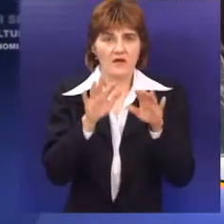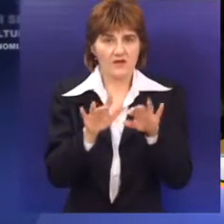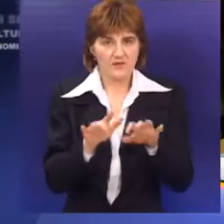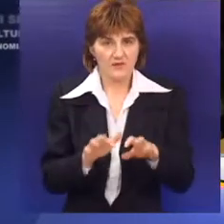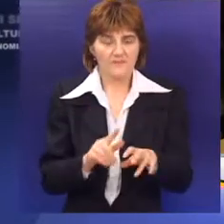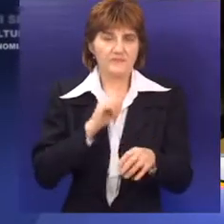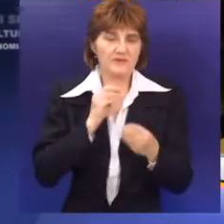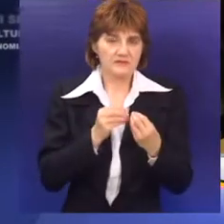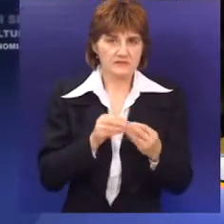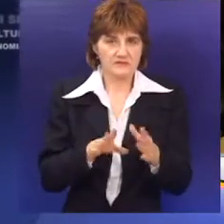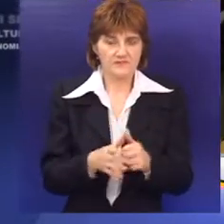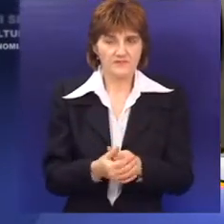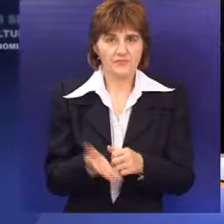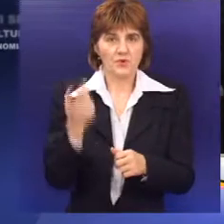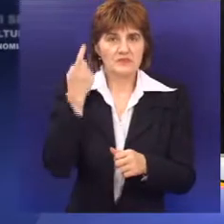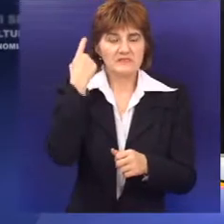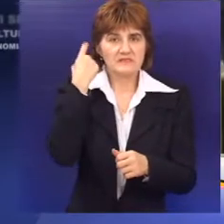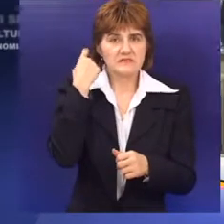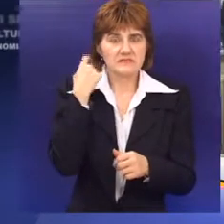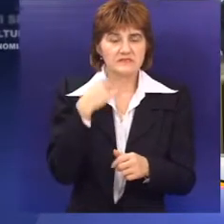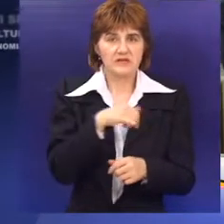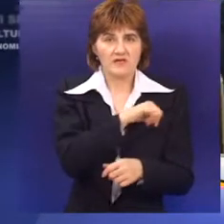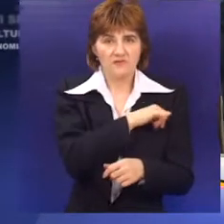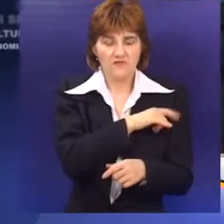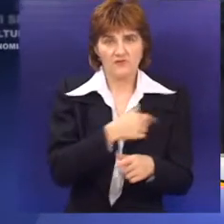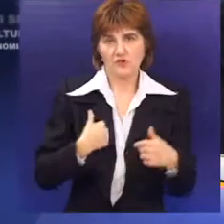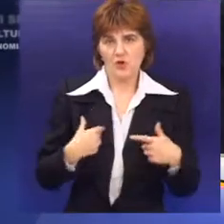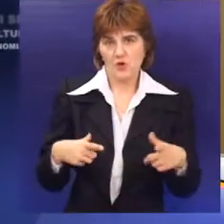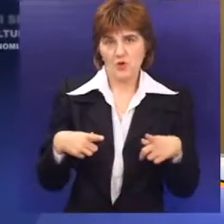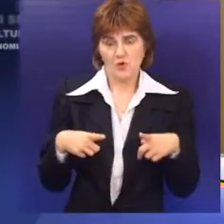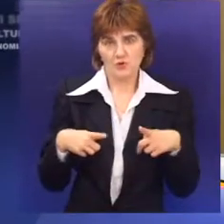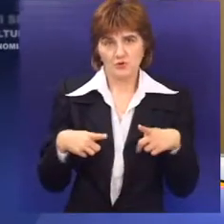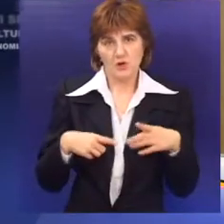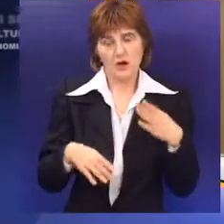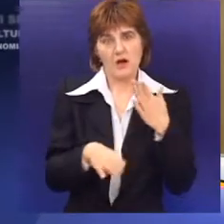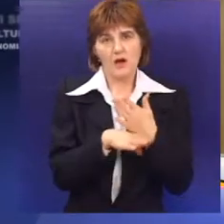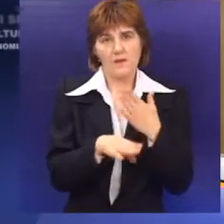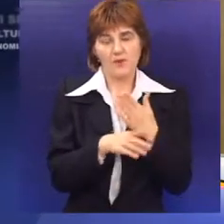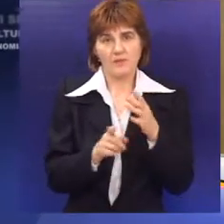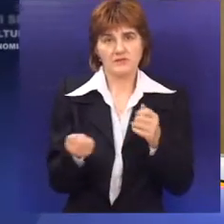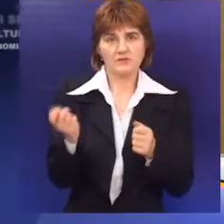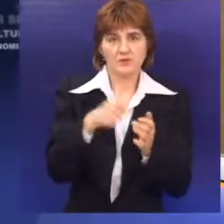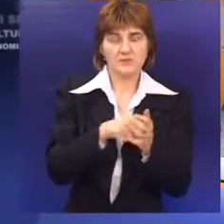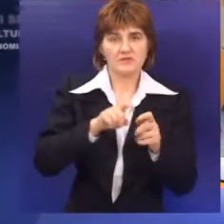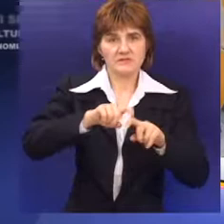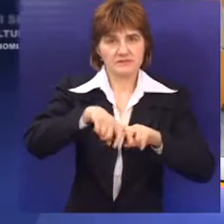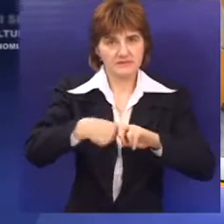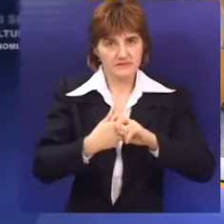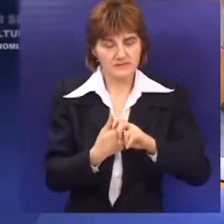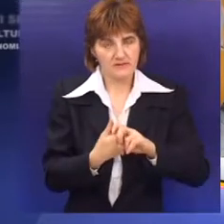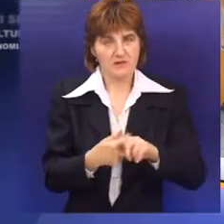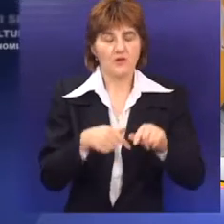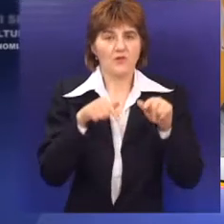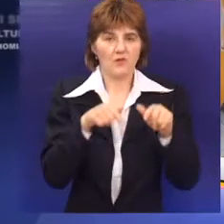čunarske opreme. Od pokrenjskog sekretarijata za zdravstvo se očekuje da pomogne rekonstrukciju kroz nabavku opreme. Ovaj